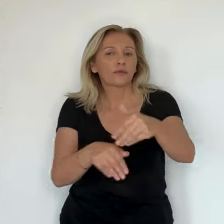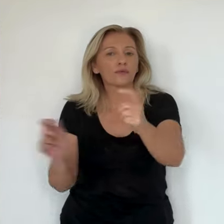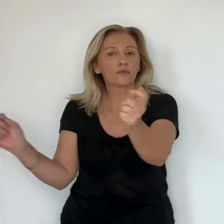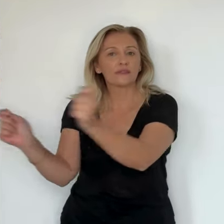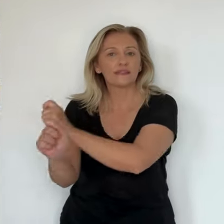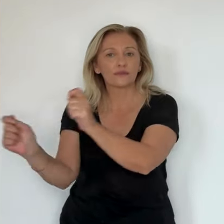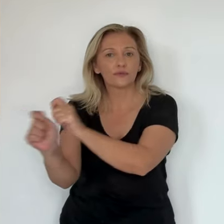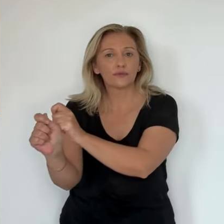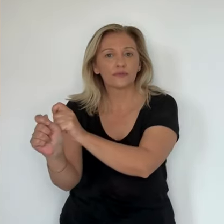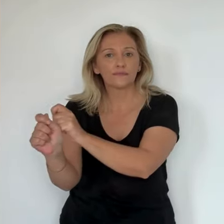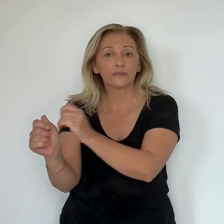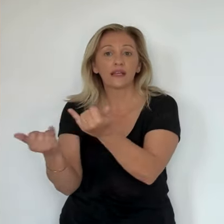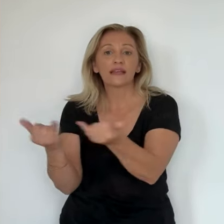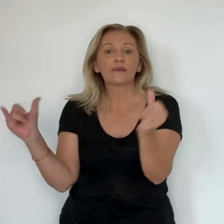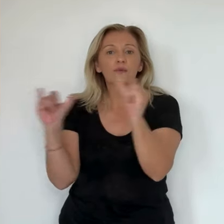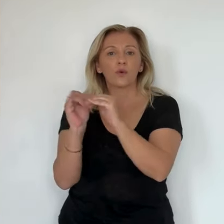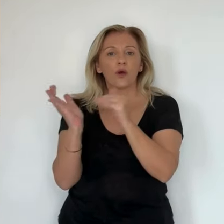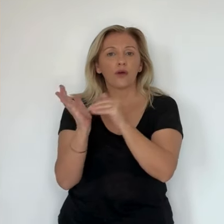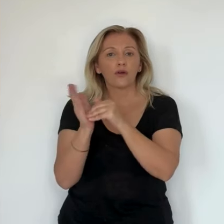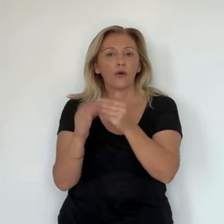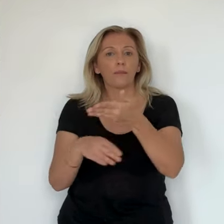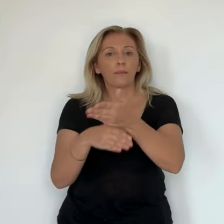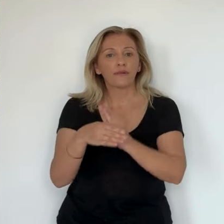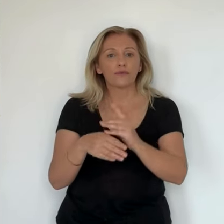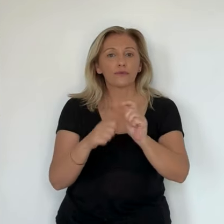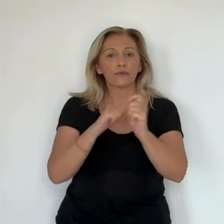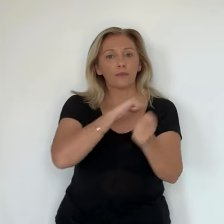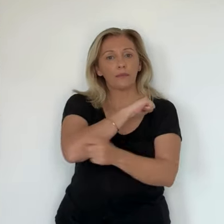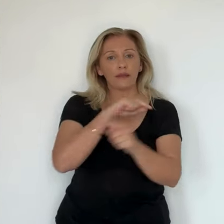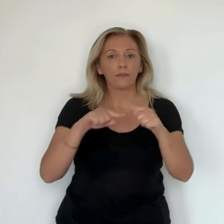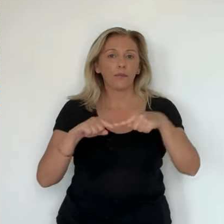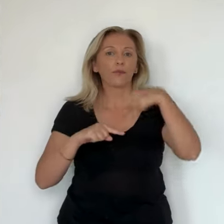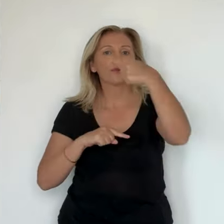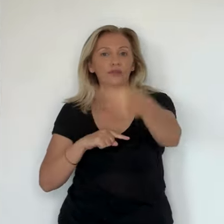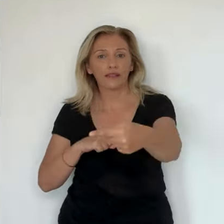bel et bien ouvert. Une nouvelle rencontre est d'ailleurs prévue en début de semaine prochaine.